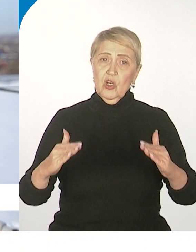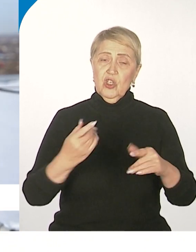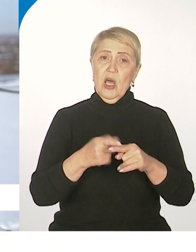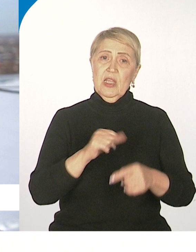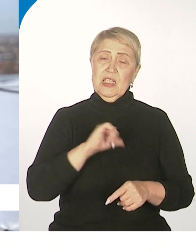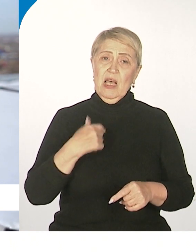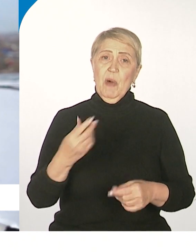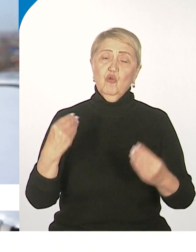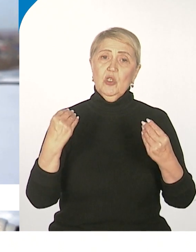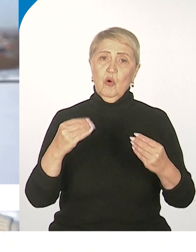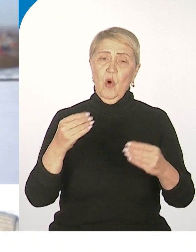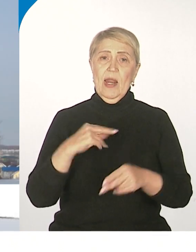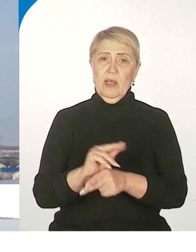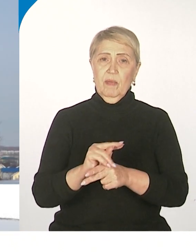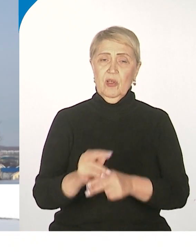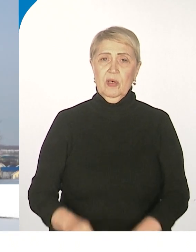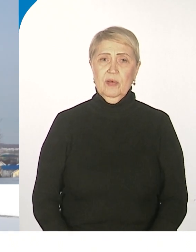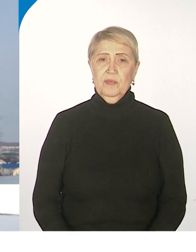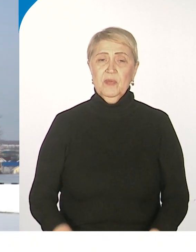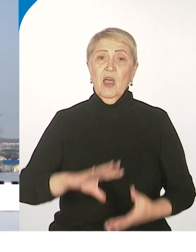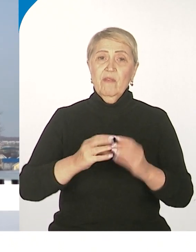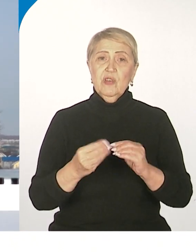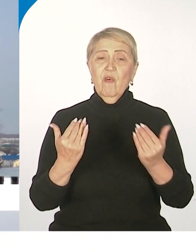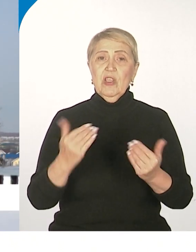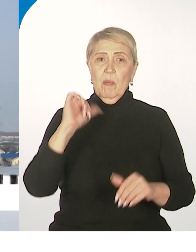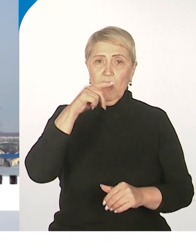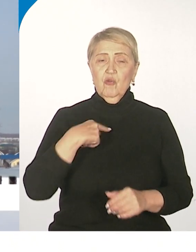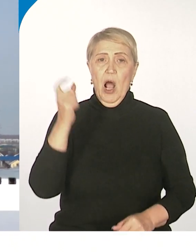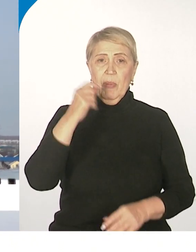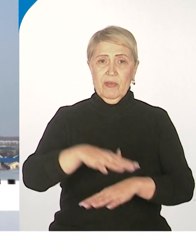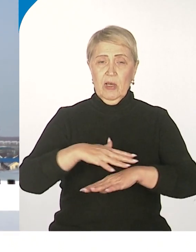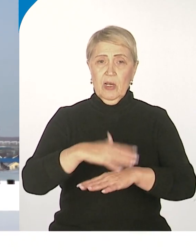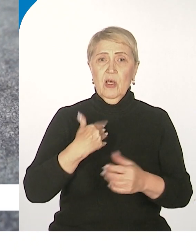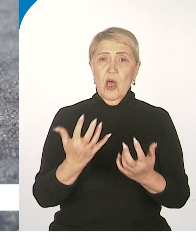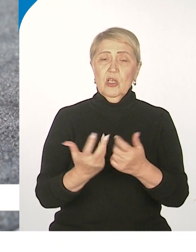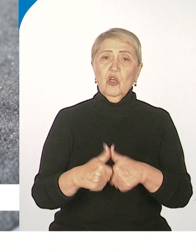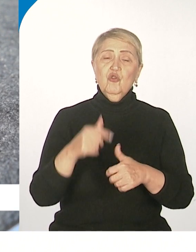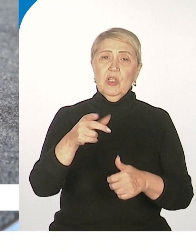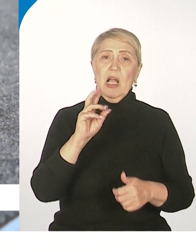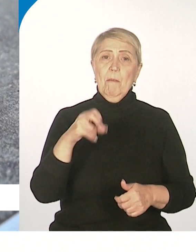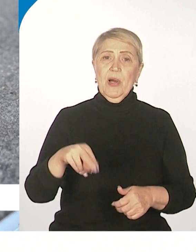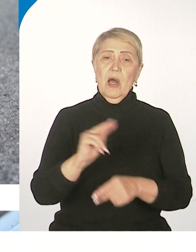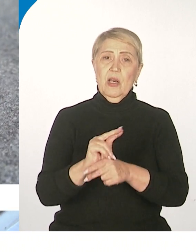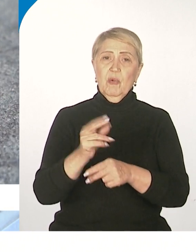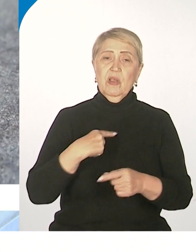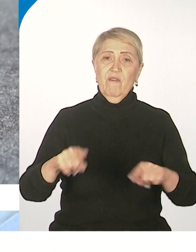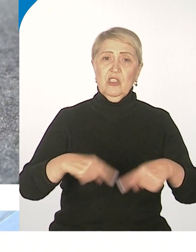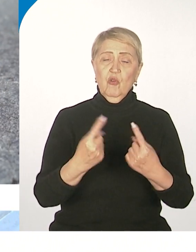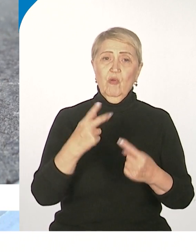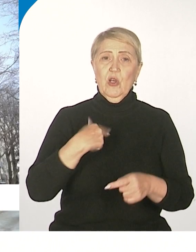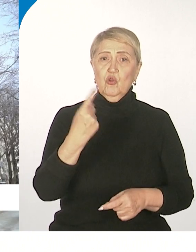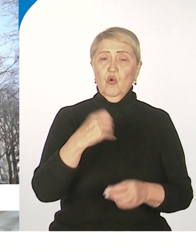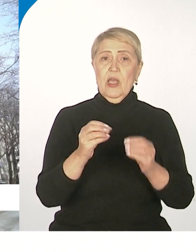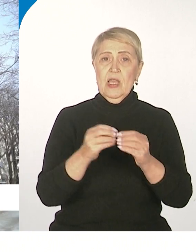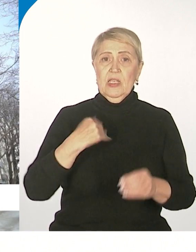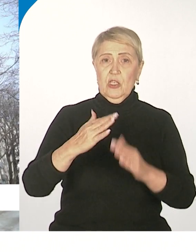актуальный ремонт. С крыши начинается все. А всего в этом году в Хабаровском крае за счет регионального фонда капремонта восстановлено 110 крыш.